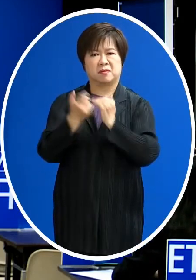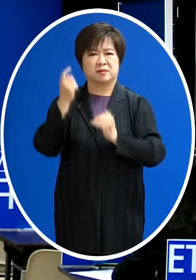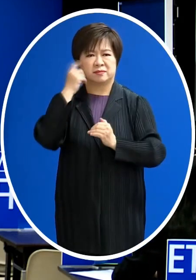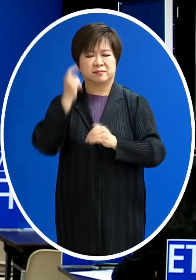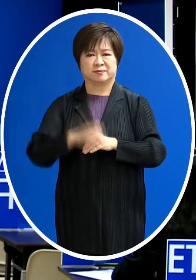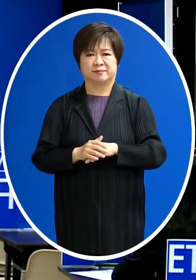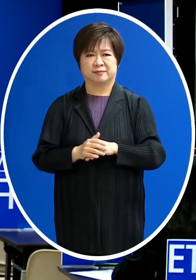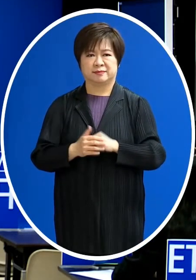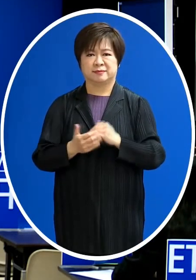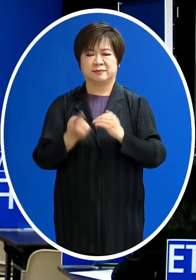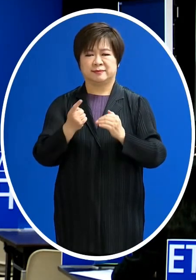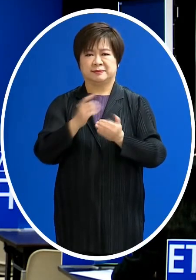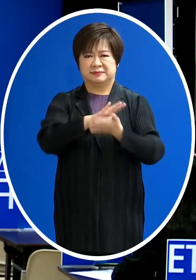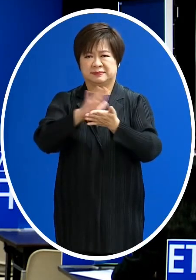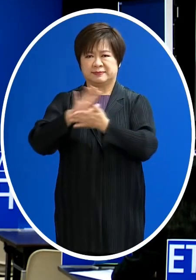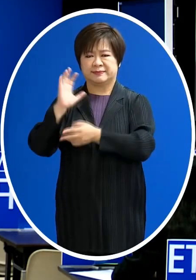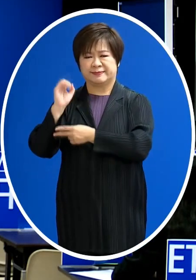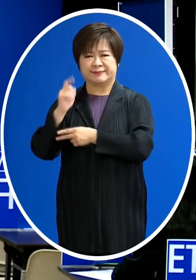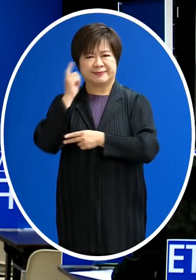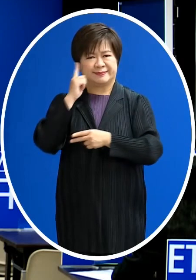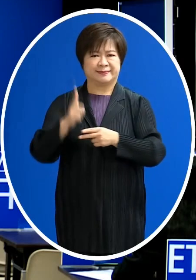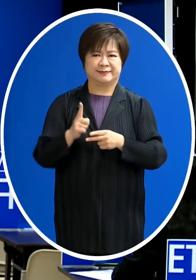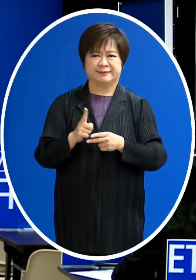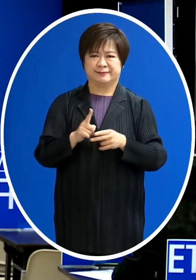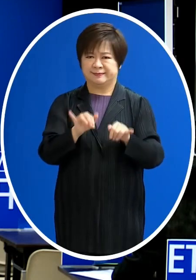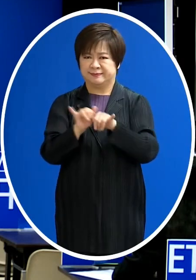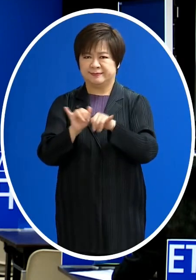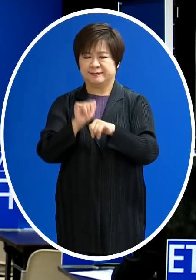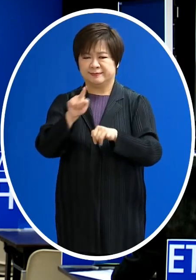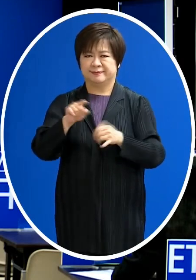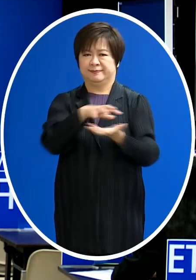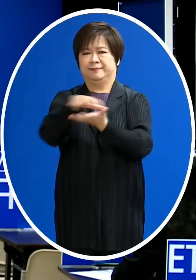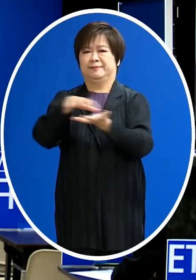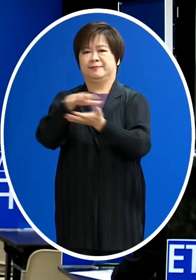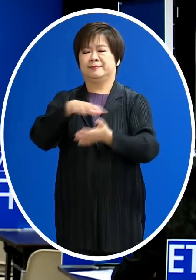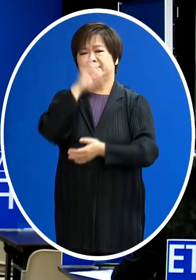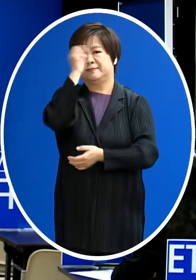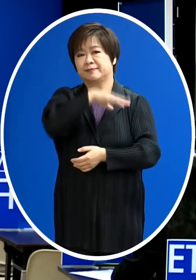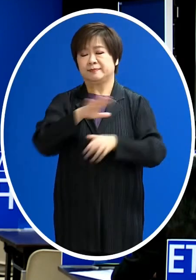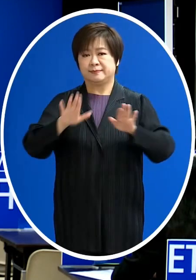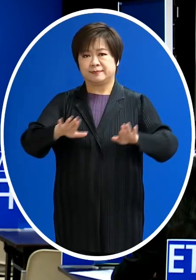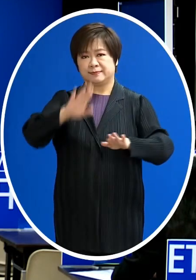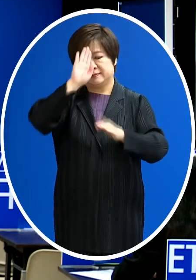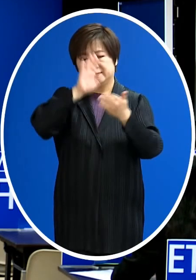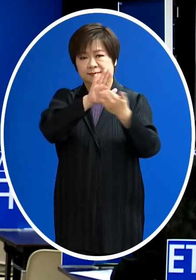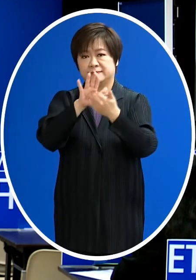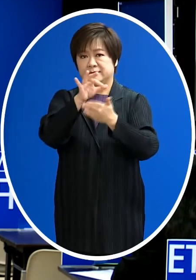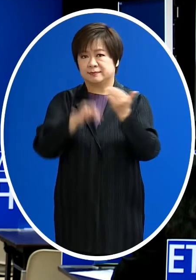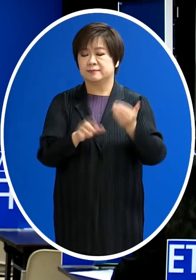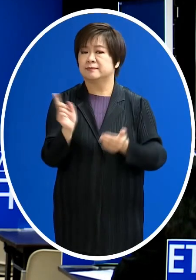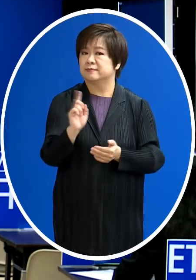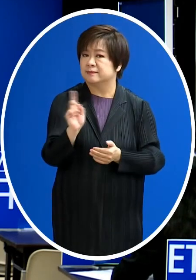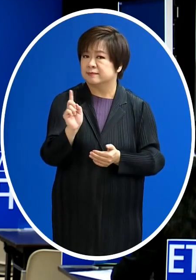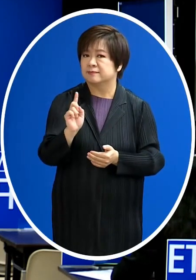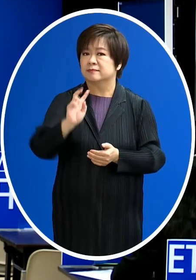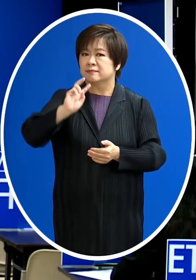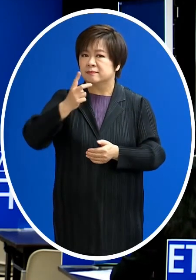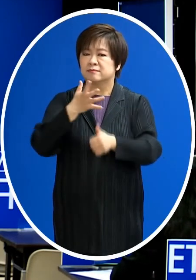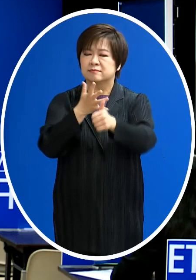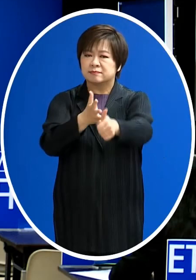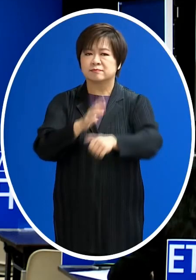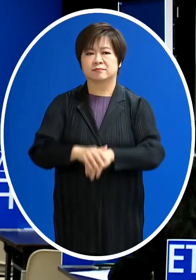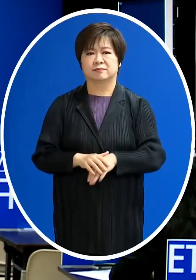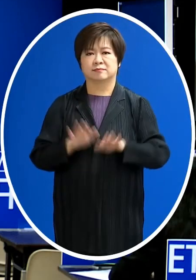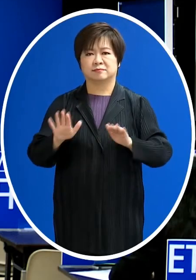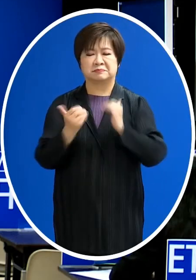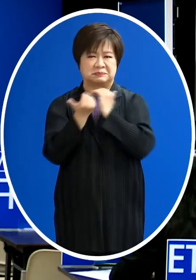術卻清零 兩者矛盾會死得很慘 那想請問我們現階段的防疫策略是什麼 又或者是說 我們一直不